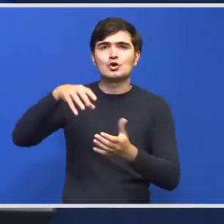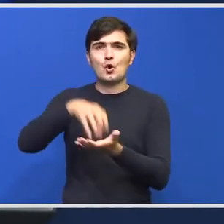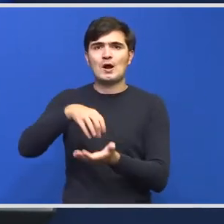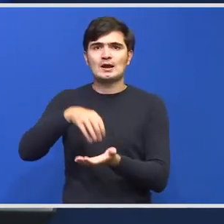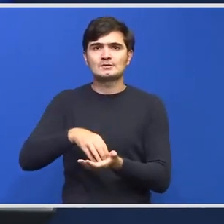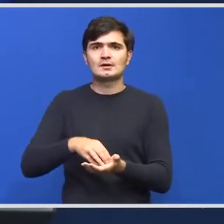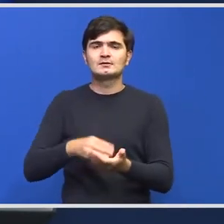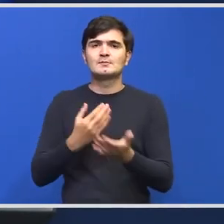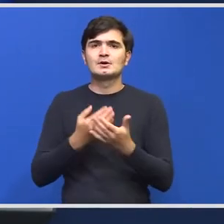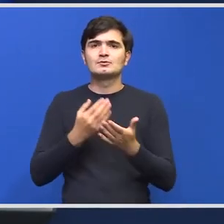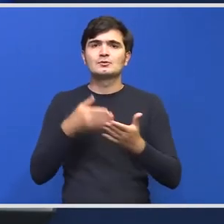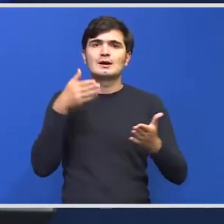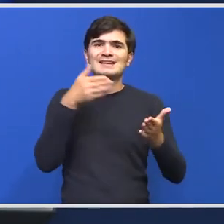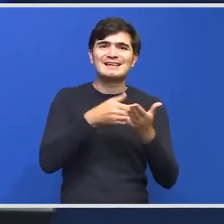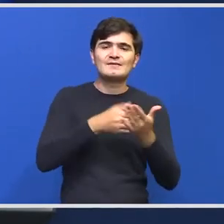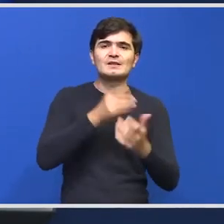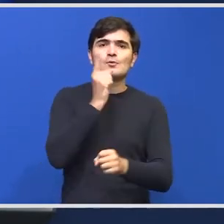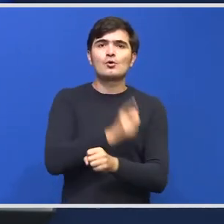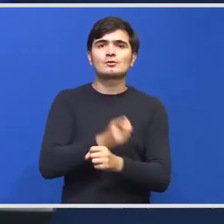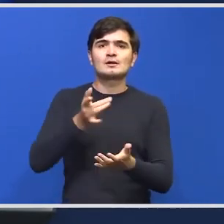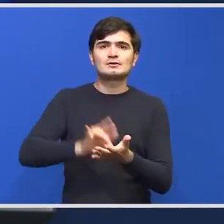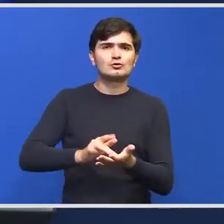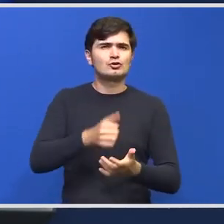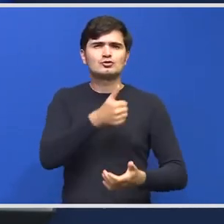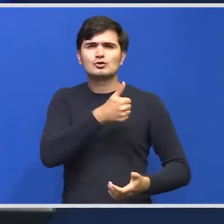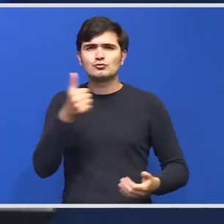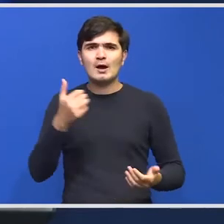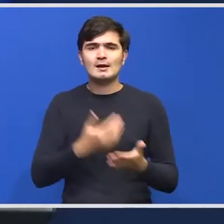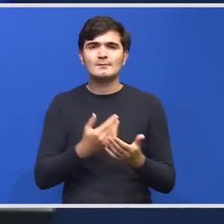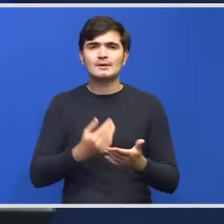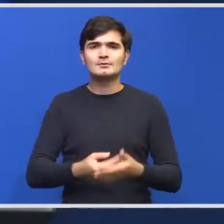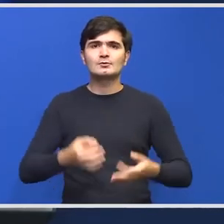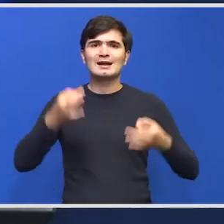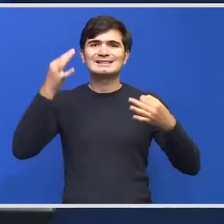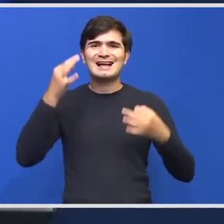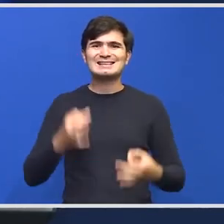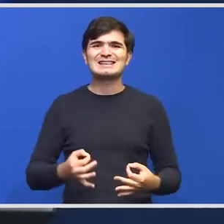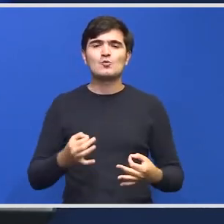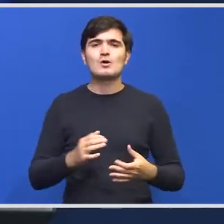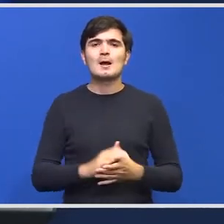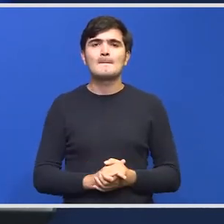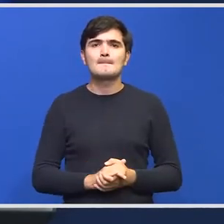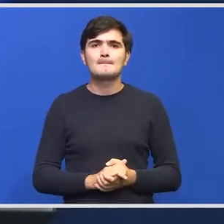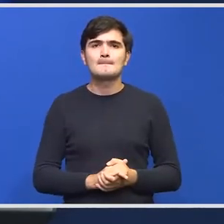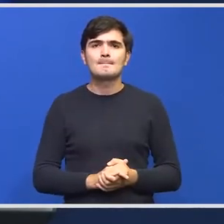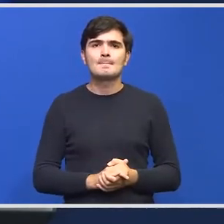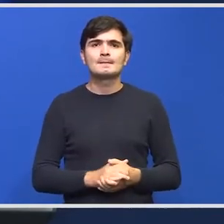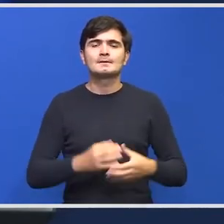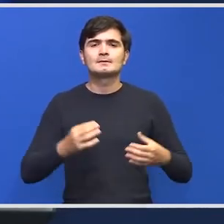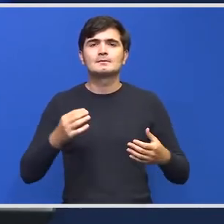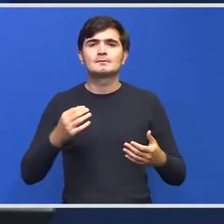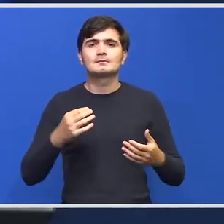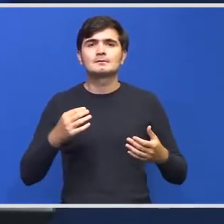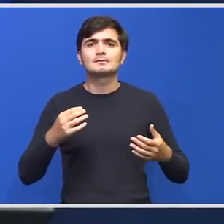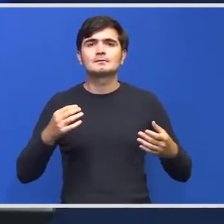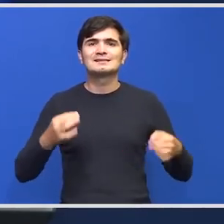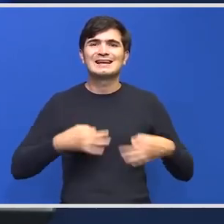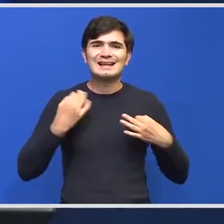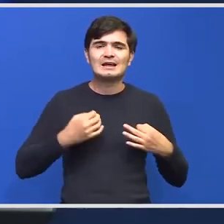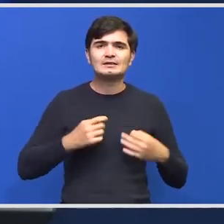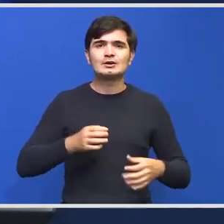urmăranță această de urgență doar și strict pentru a asigura siguranța